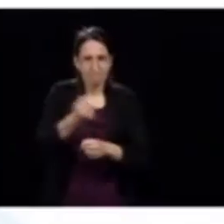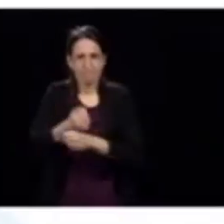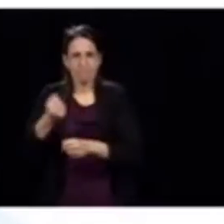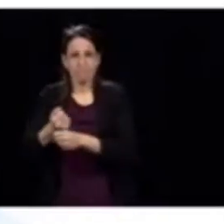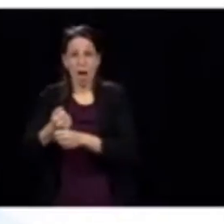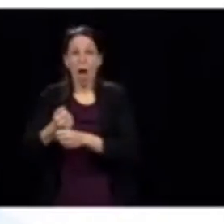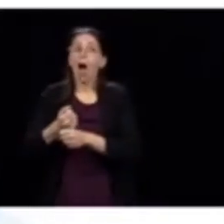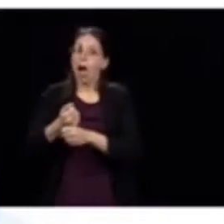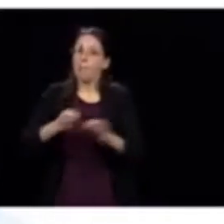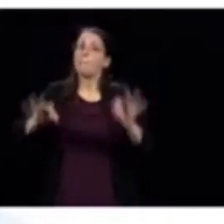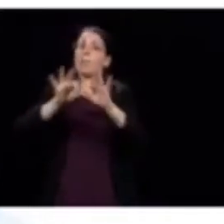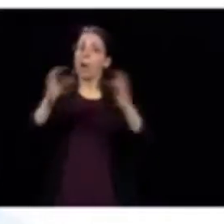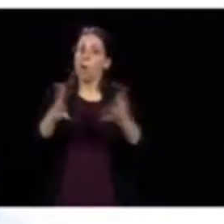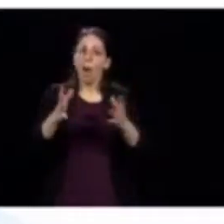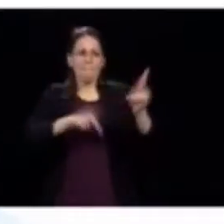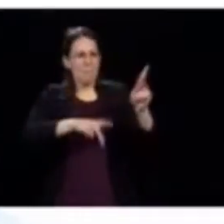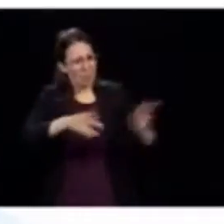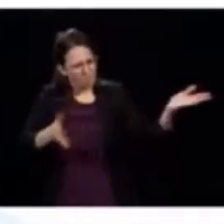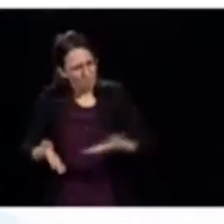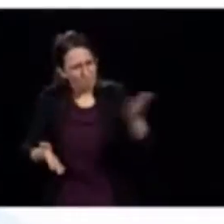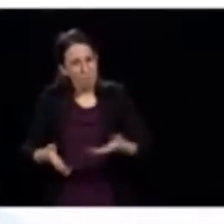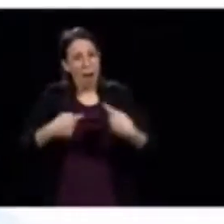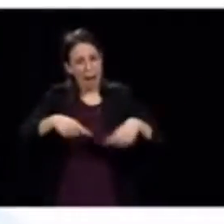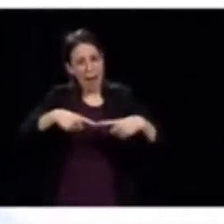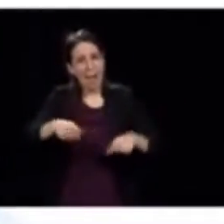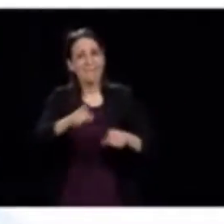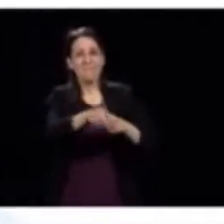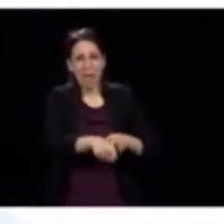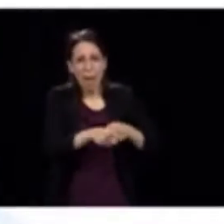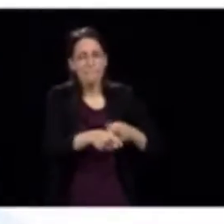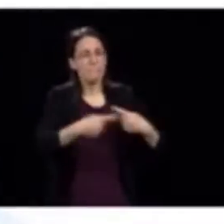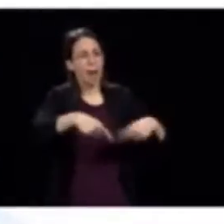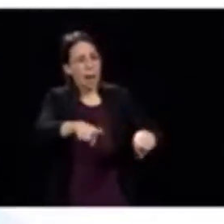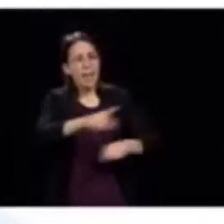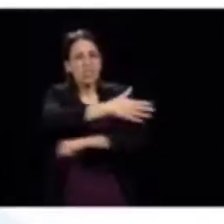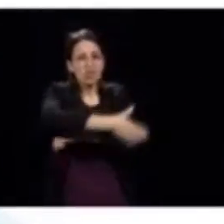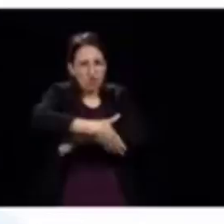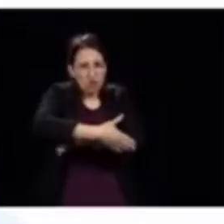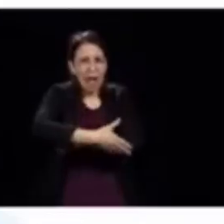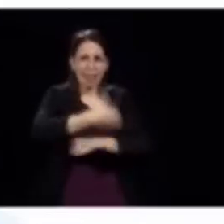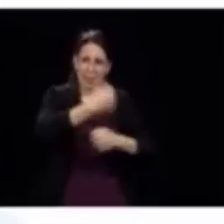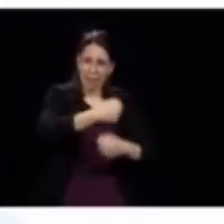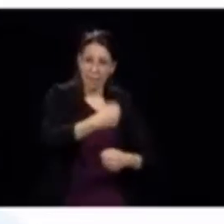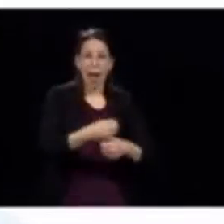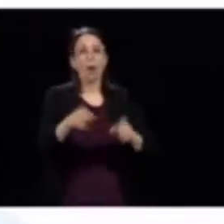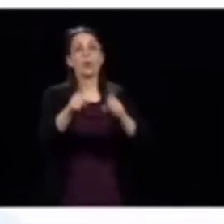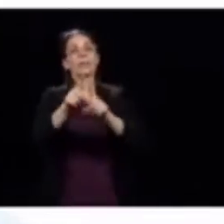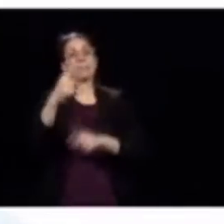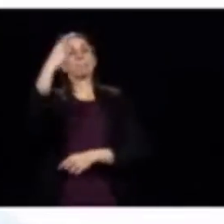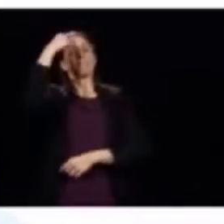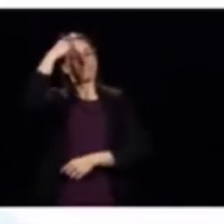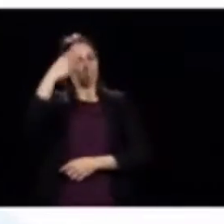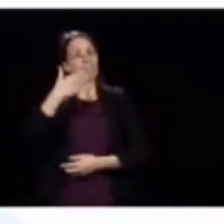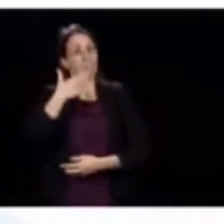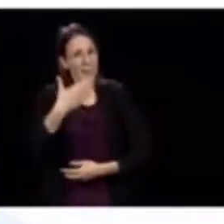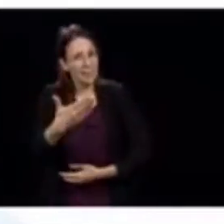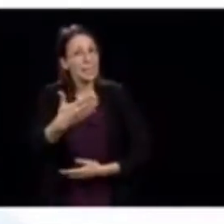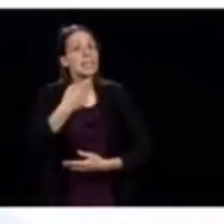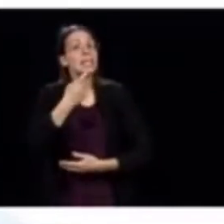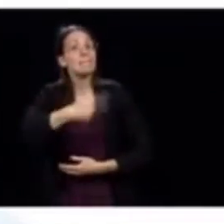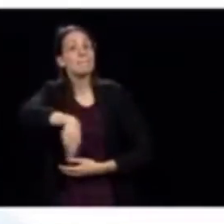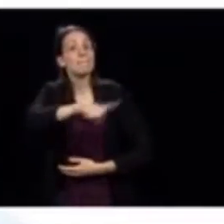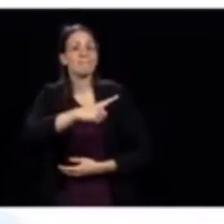avoir plus de monde dans nos fermes, dans nos champs. Puis d'ailleurs, je vais en profiter pour